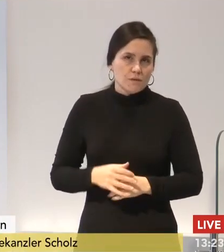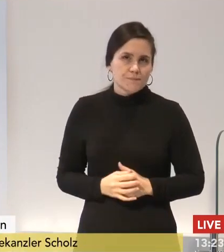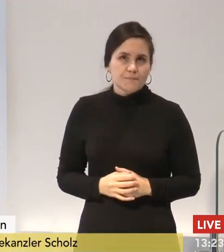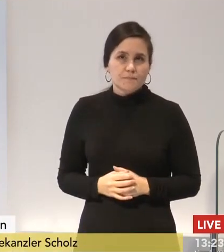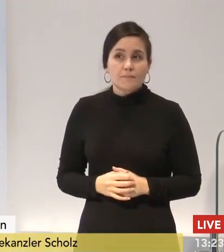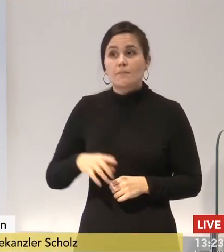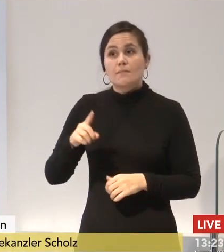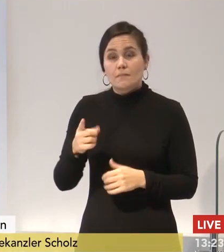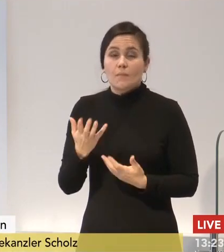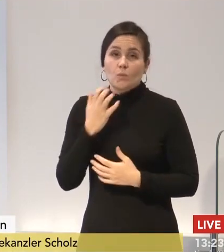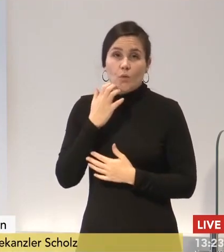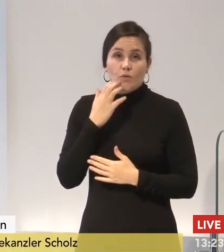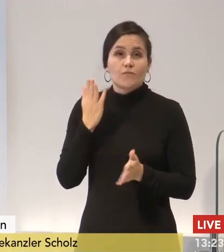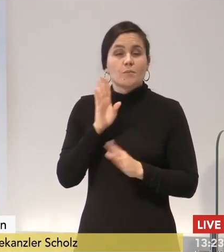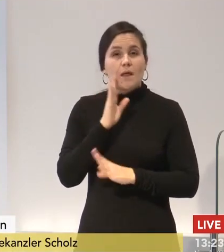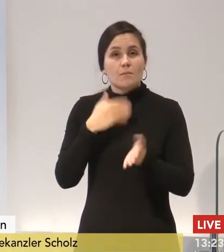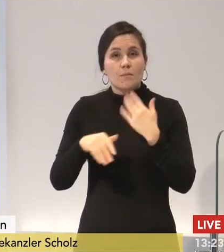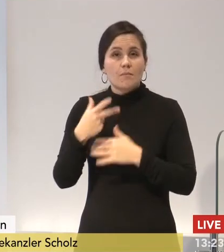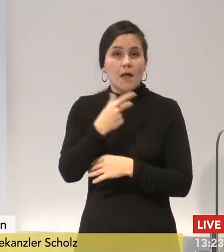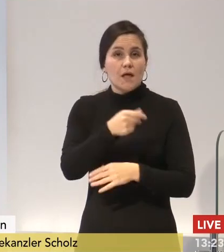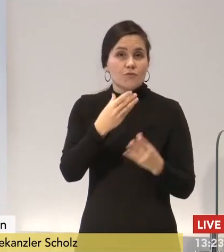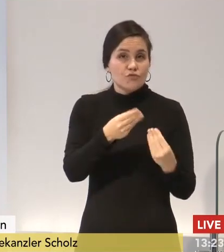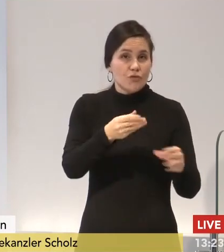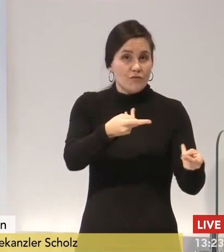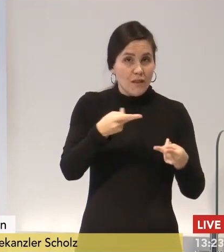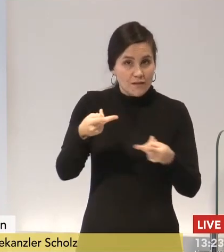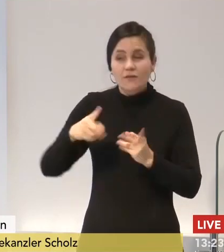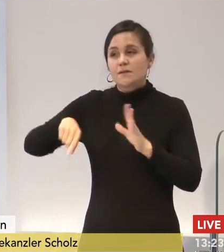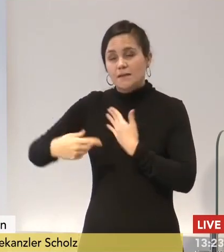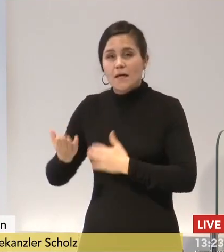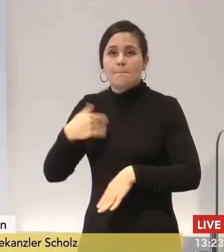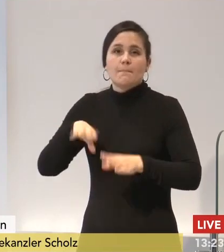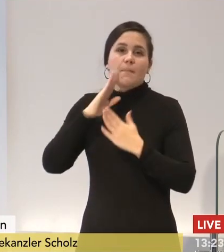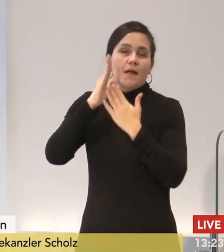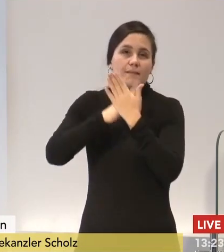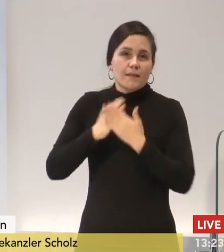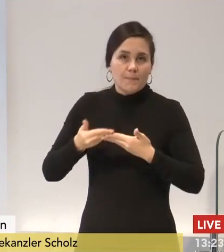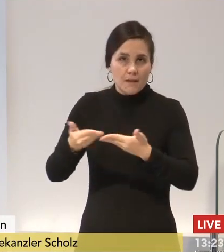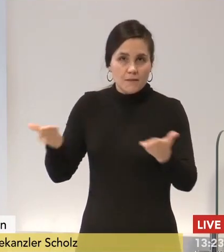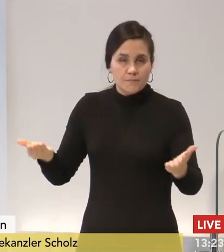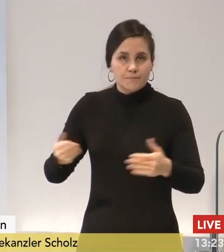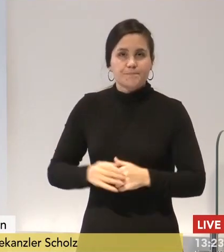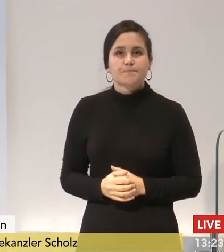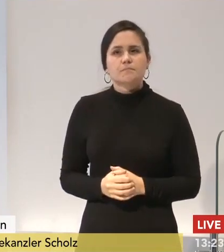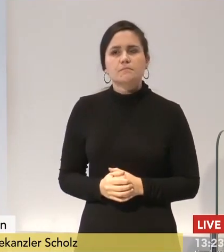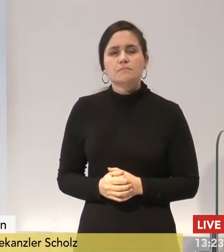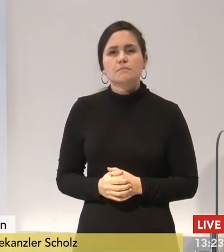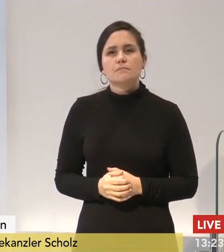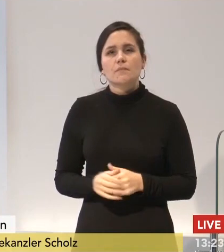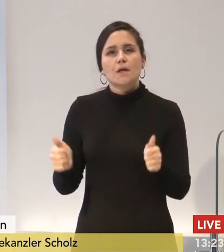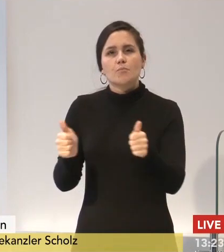Termine zur Verfügung gestellt werden können. Die Buchung von Paarterminen, also dass sich ein Pärchen, das beide über 80 ist,